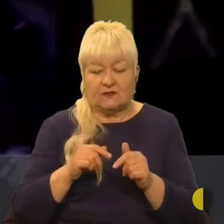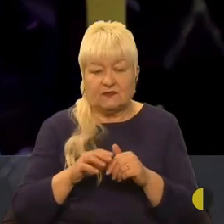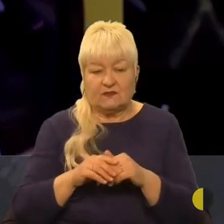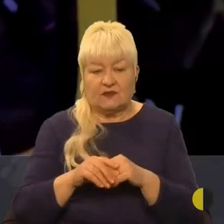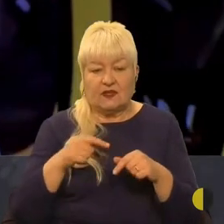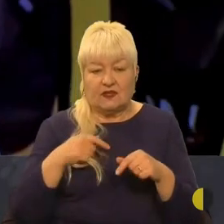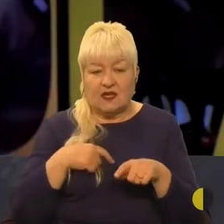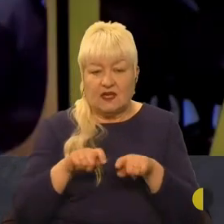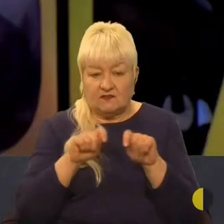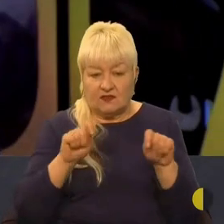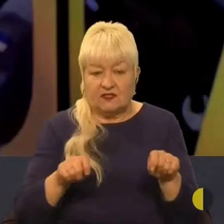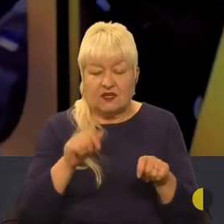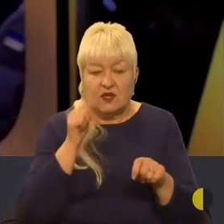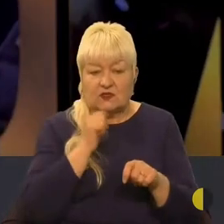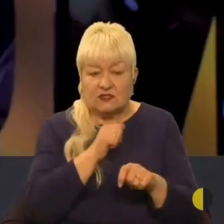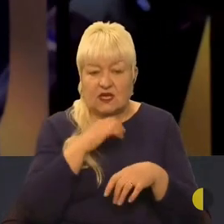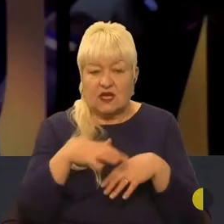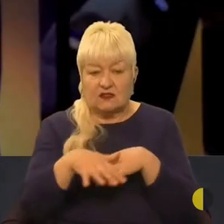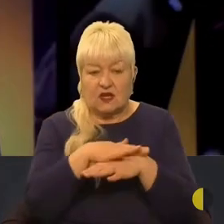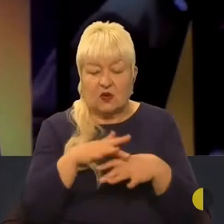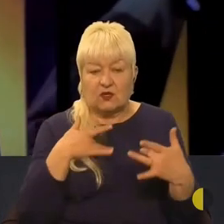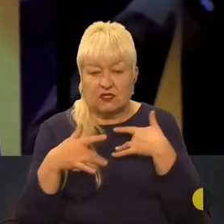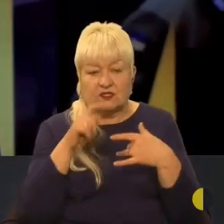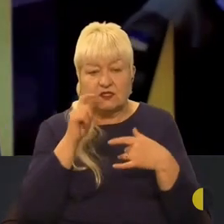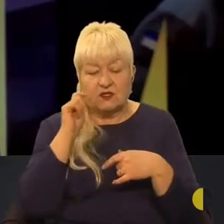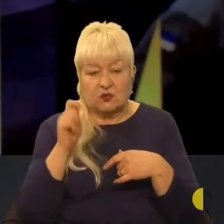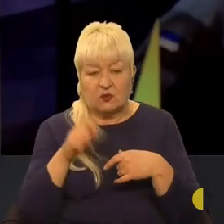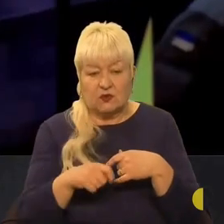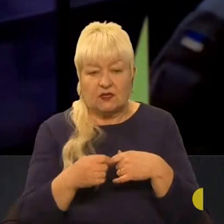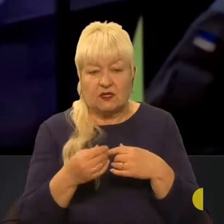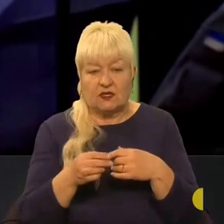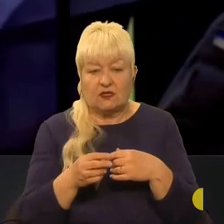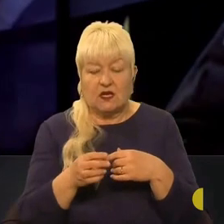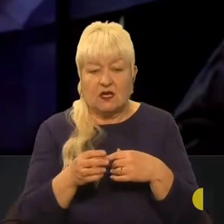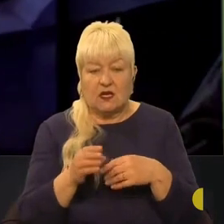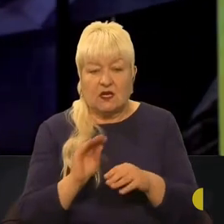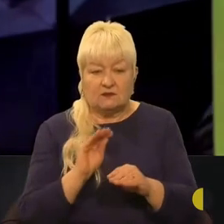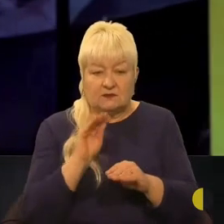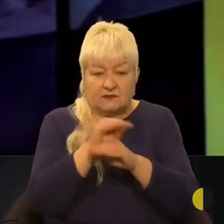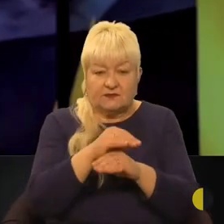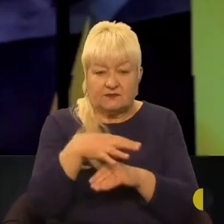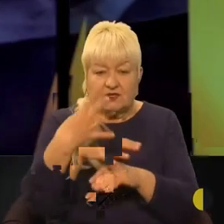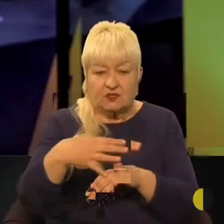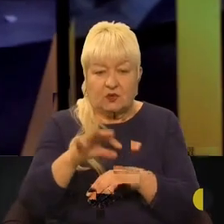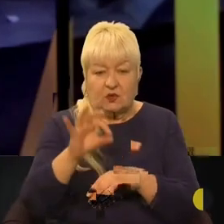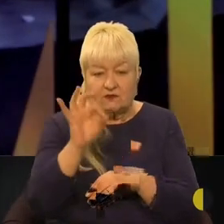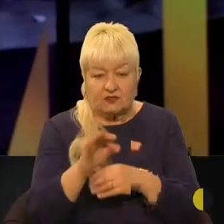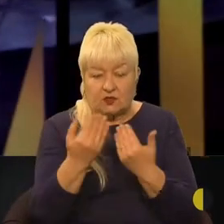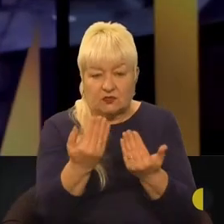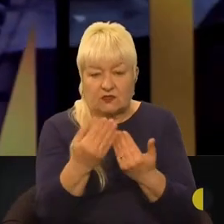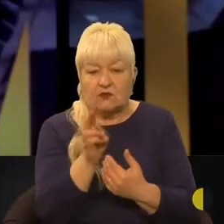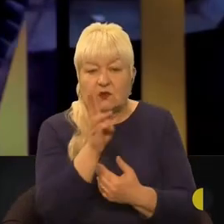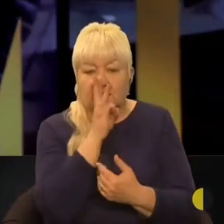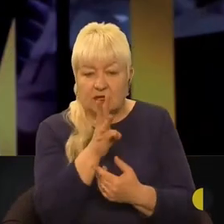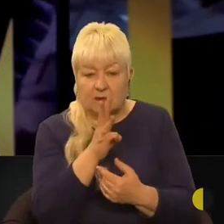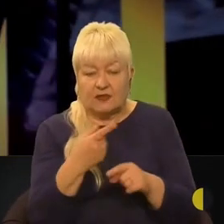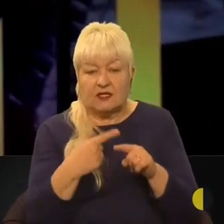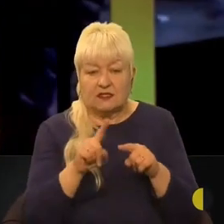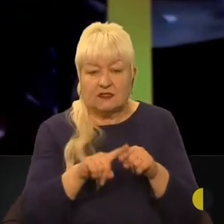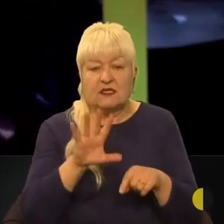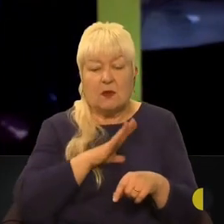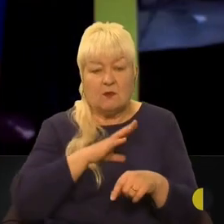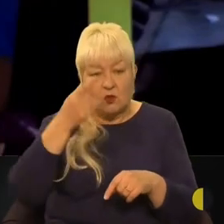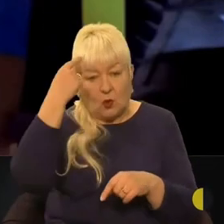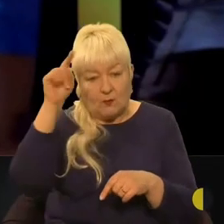секрет. Народний артист України до звання доплачується 40% до його зарплати. Це було придумано,